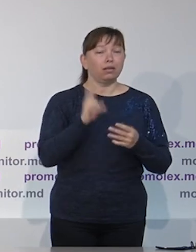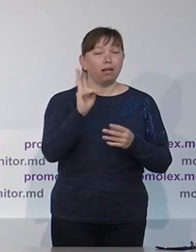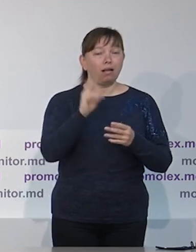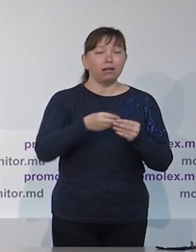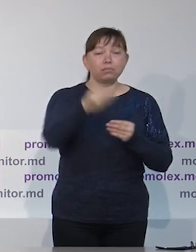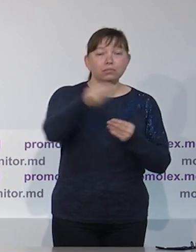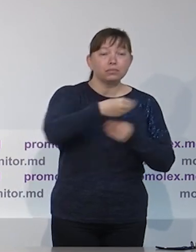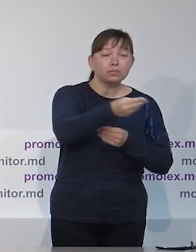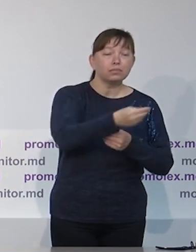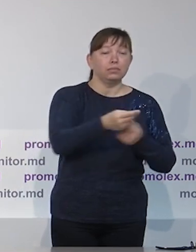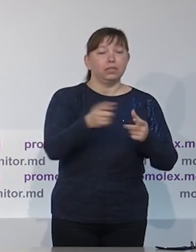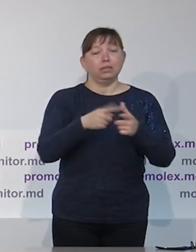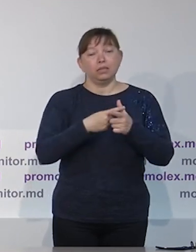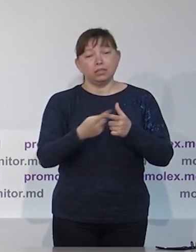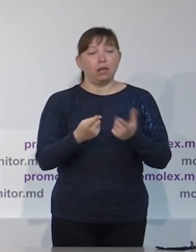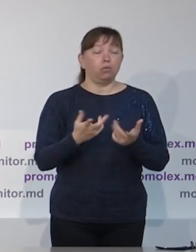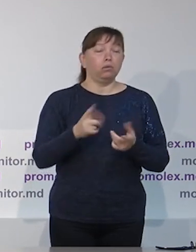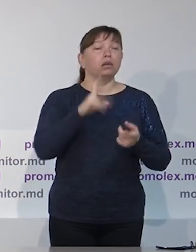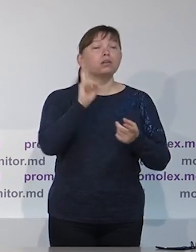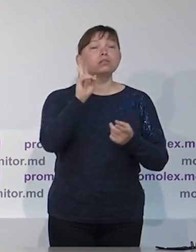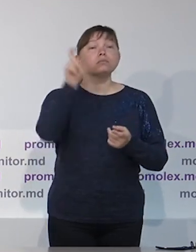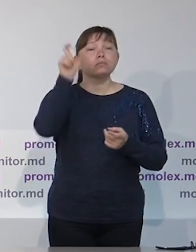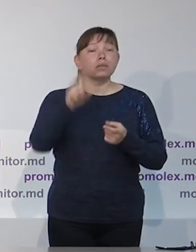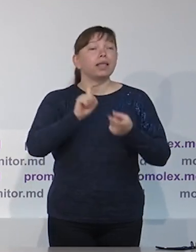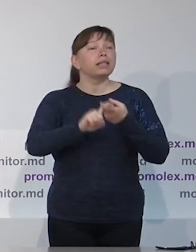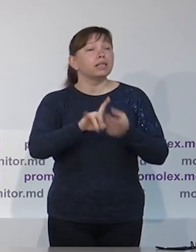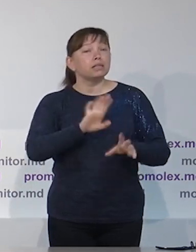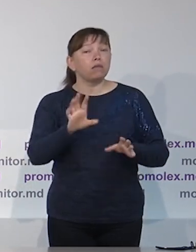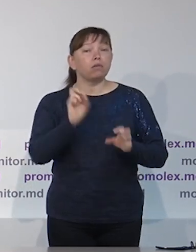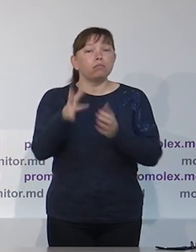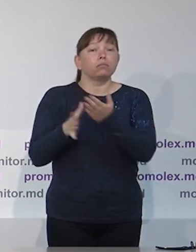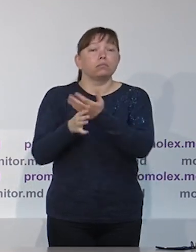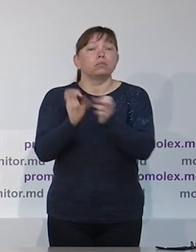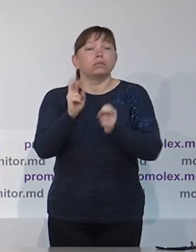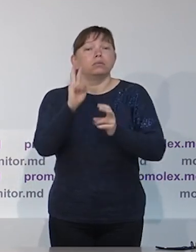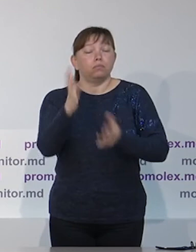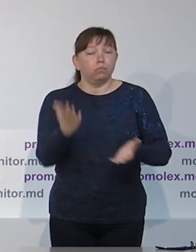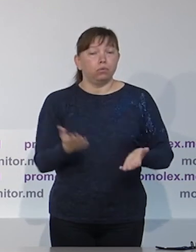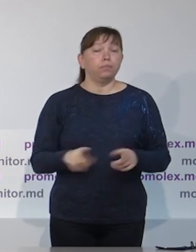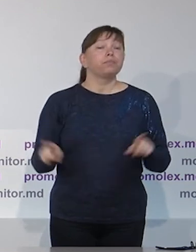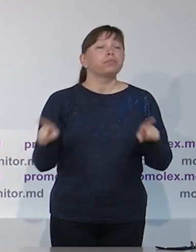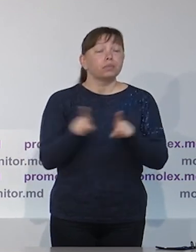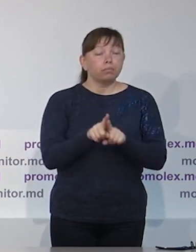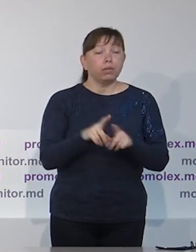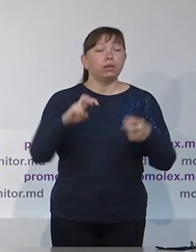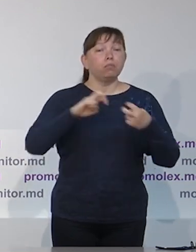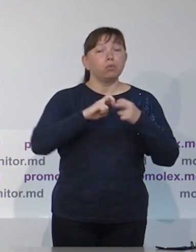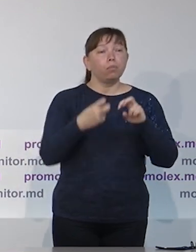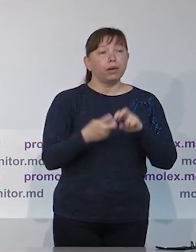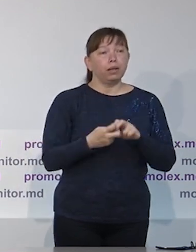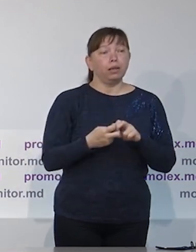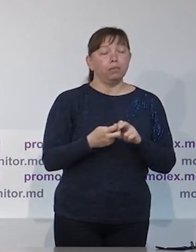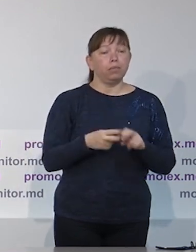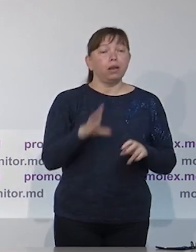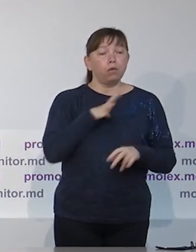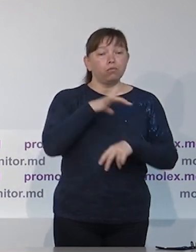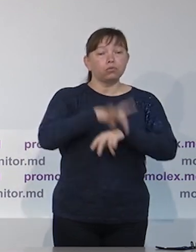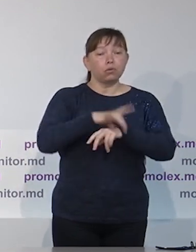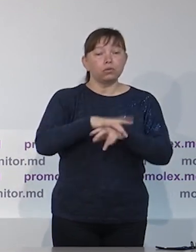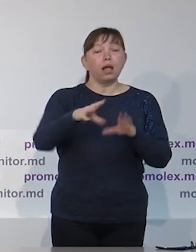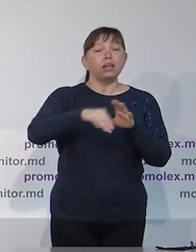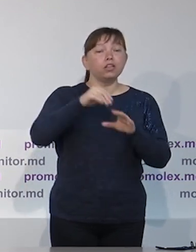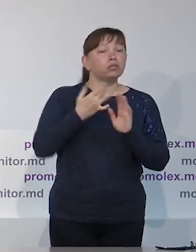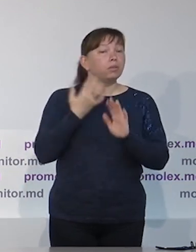финансироваться расходы и по агитации и также на этапе работы инициативных групп в поддержку,